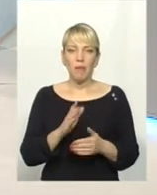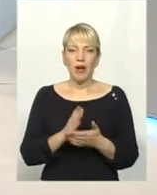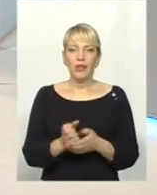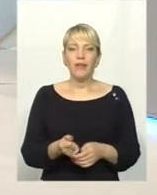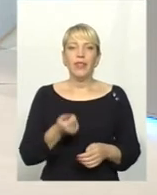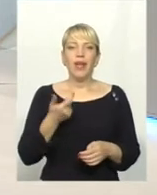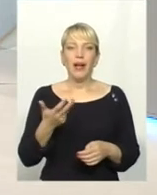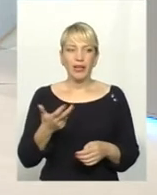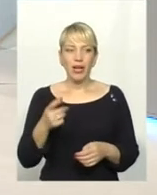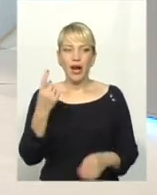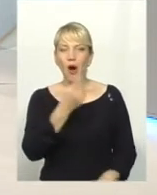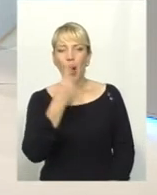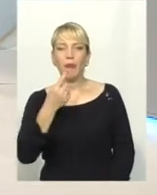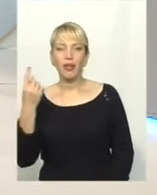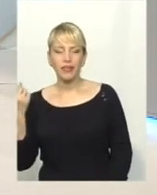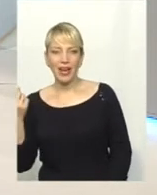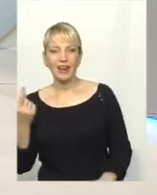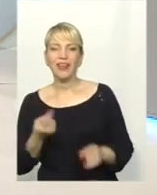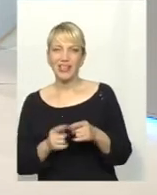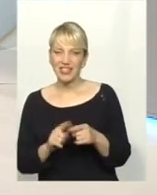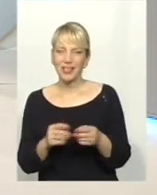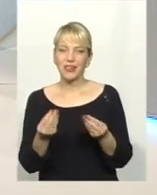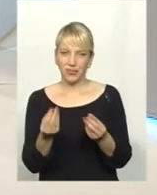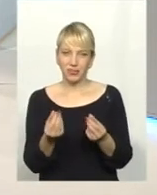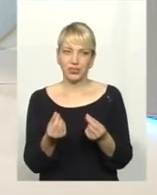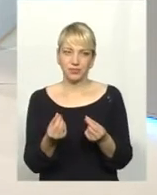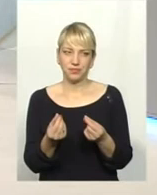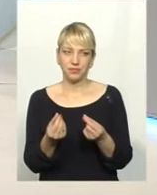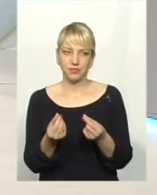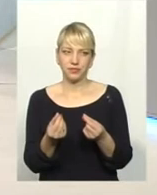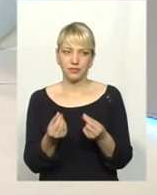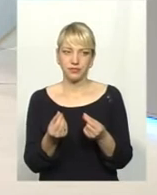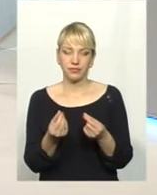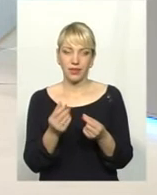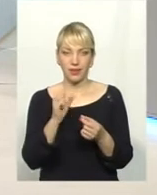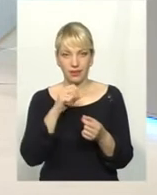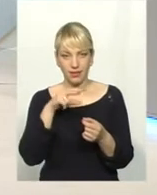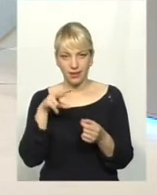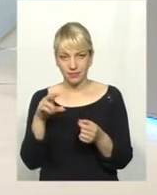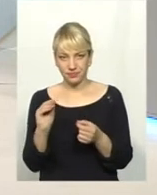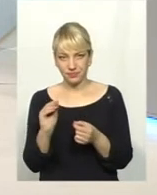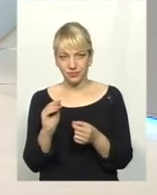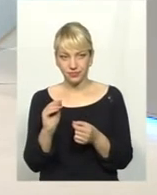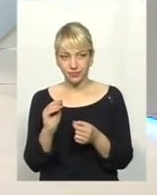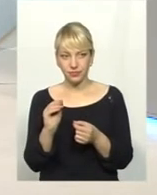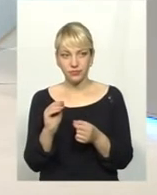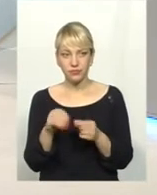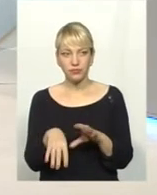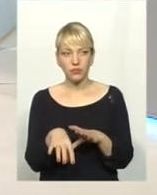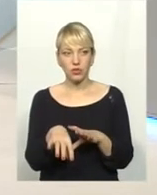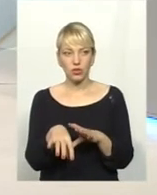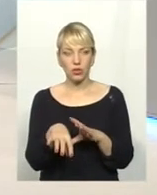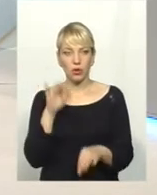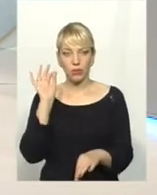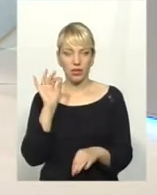декілька областей. Але це коштує гроші? Але ні. Зараз дійдемо, але обрати це